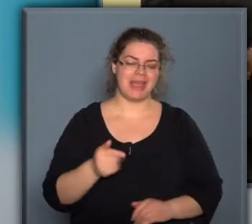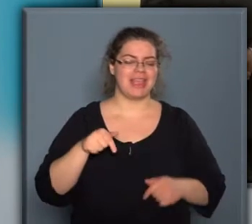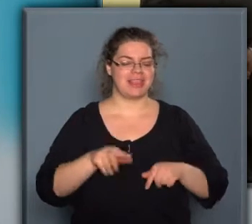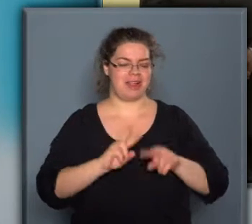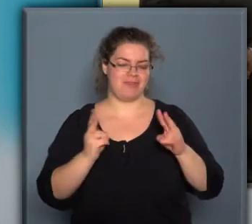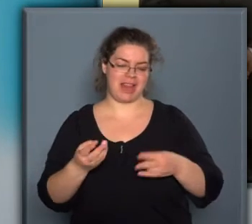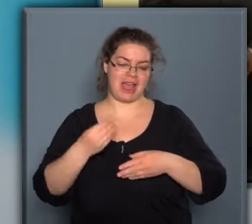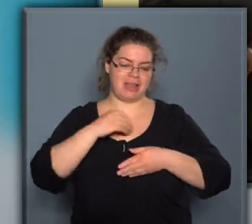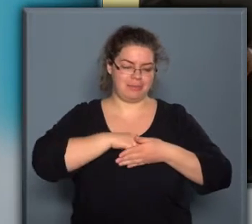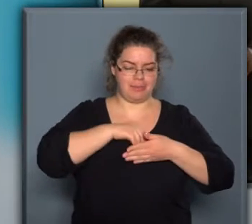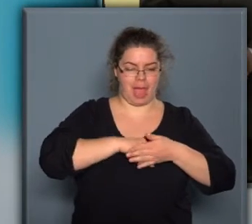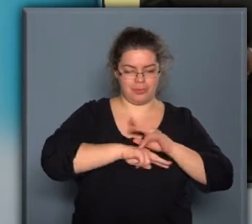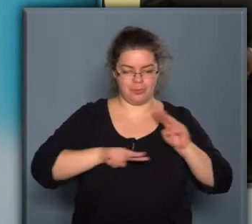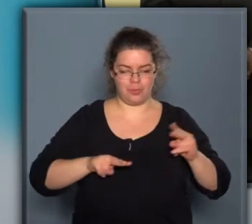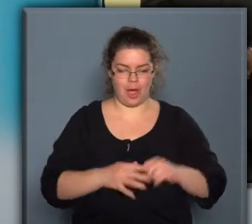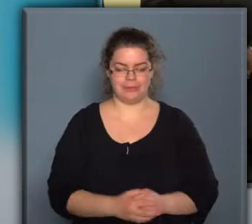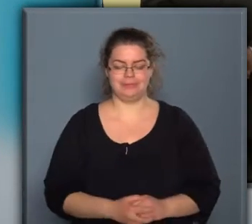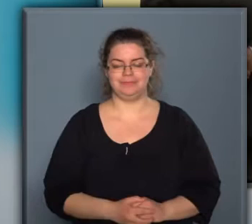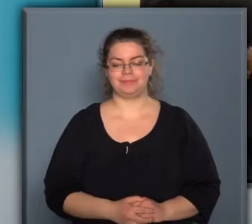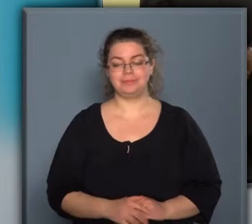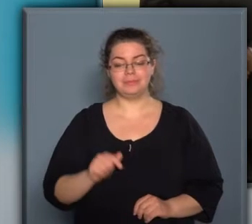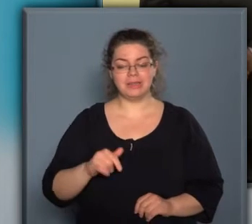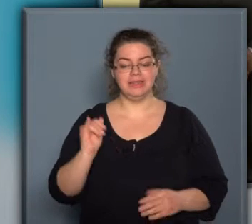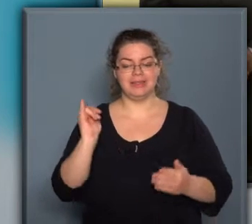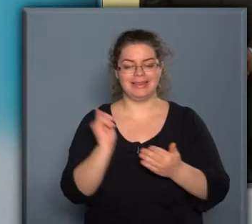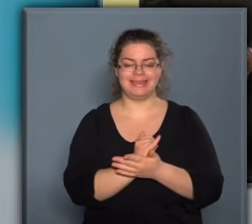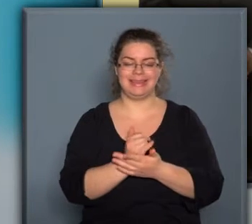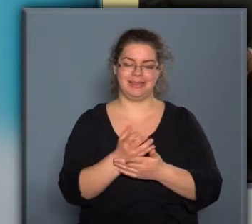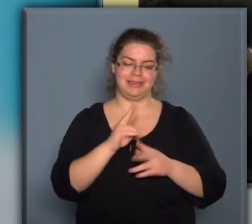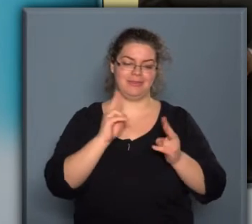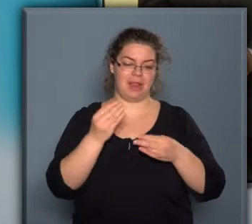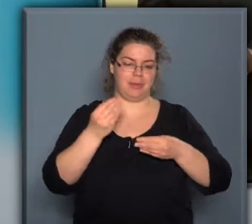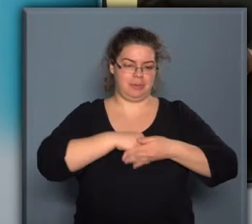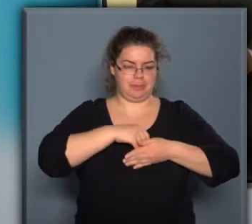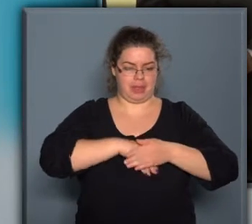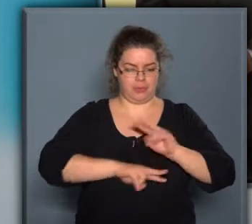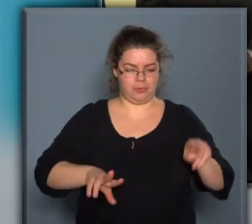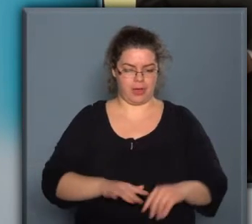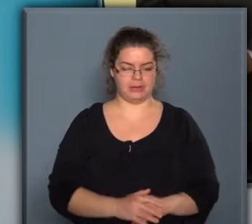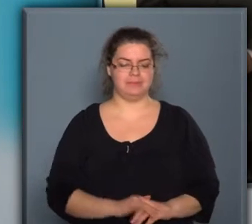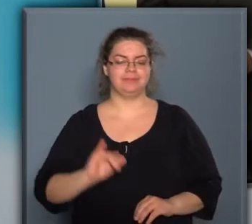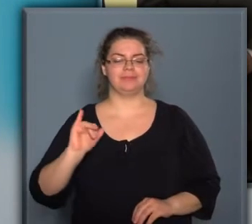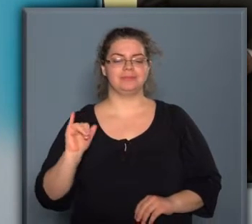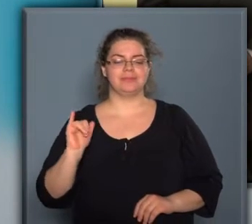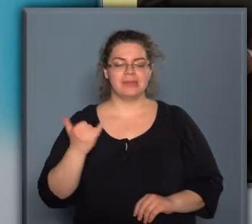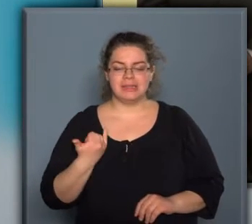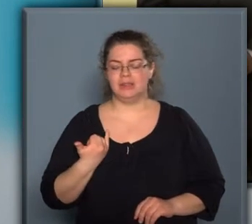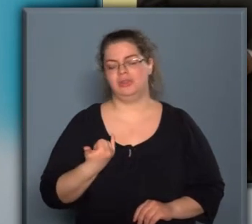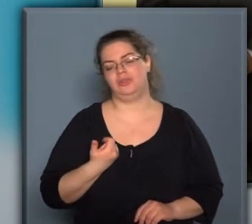Ez a világ, ez belül van. Az az igazi világ, ami belül van. És